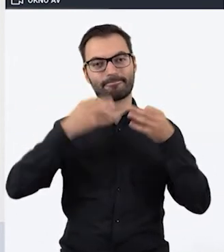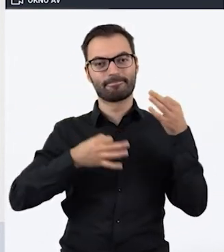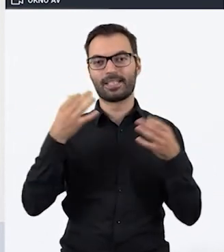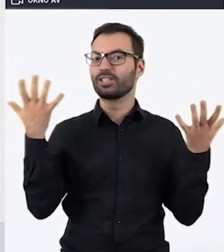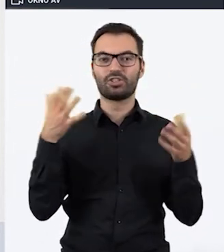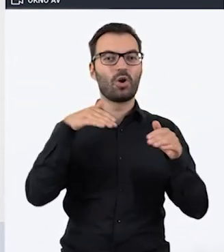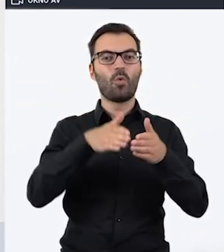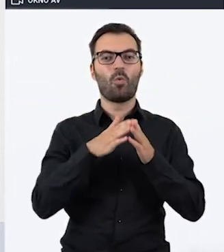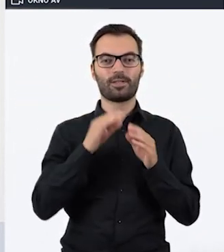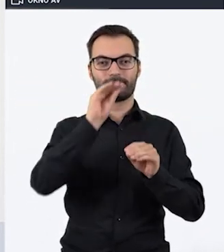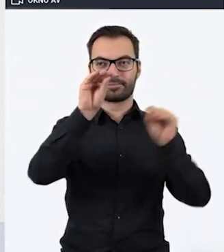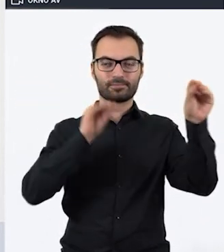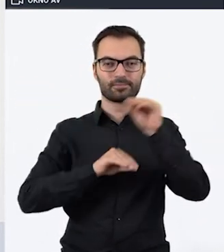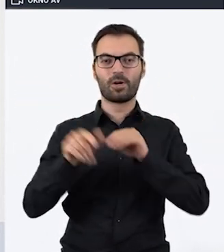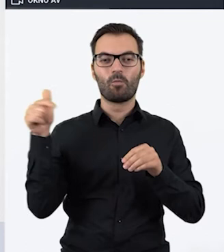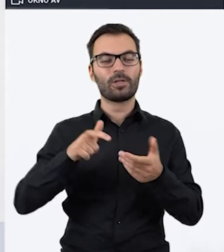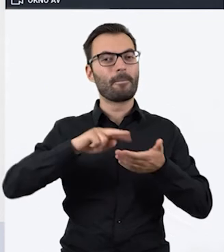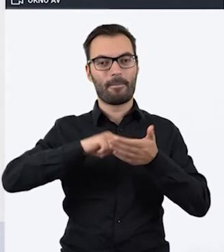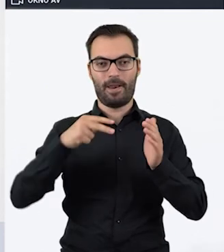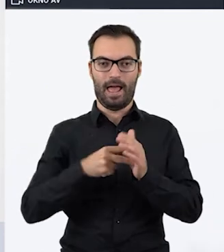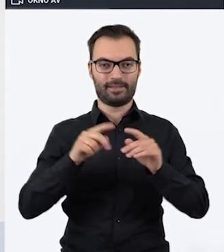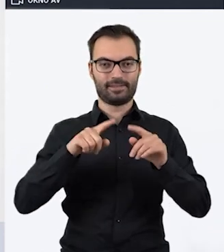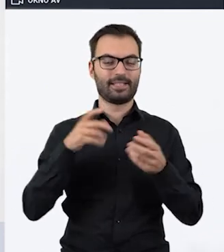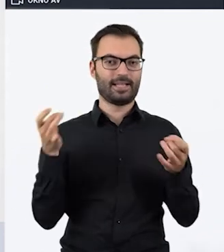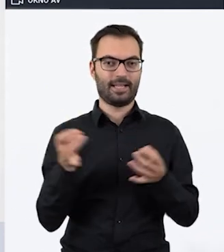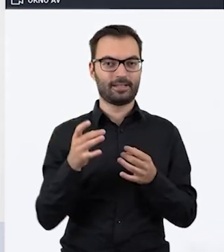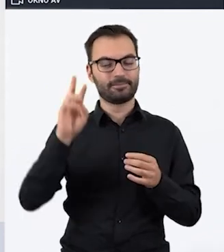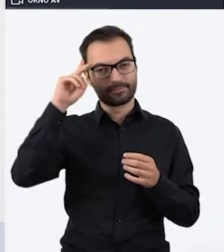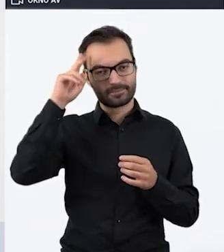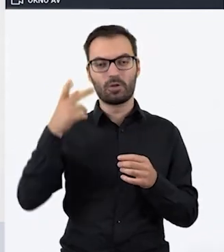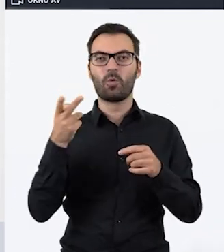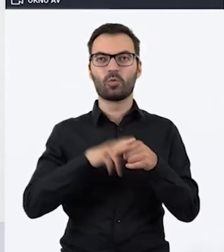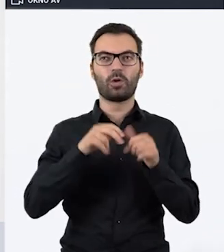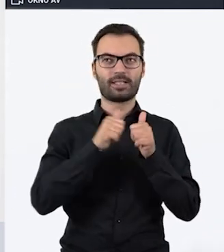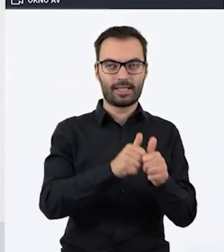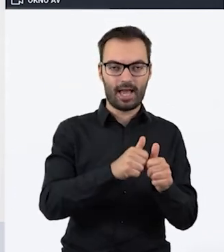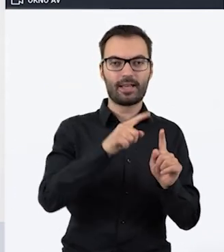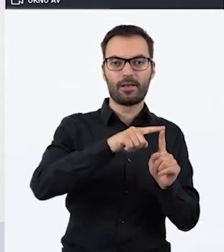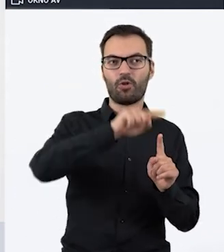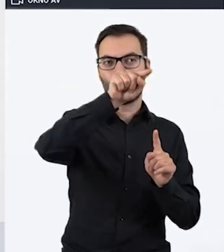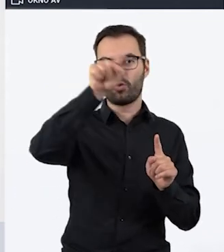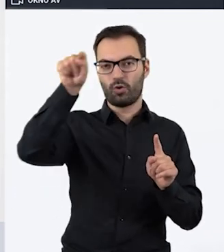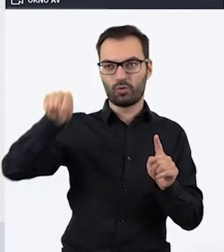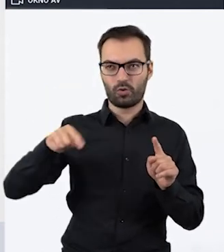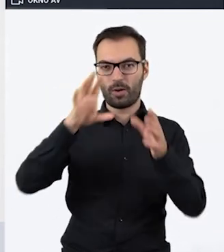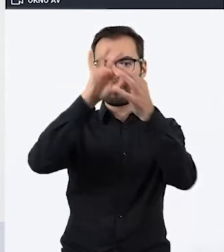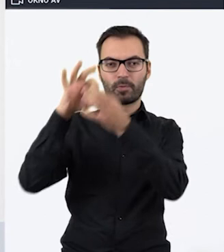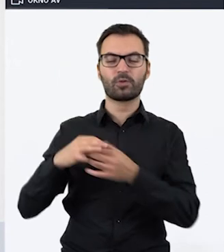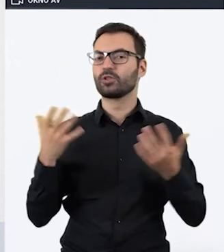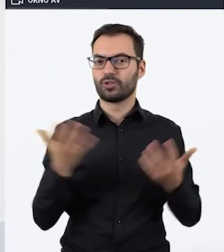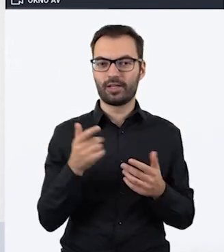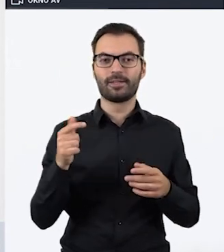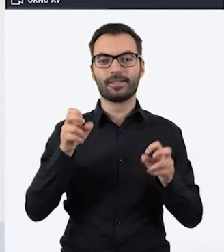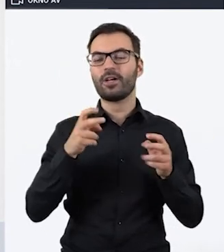je poukrywać, rozplanować sobie tę grę, żebyśmy wiedzieli, które zadanie do czego będzie nas prowadzić, czyli rozrysować sobie tak